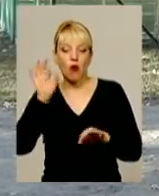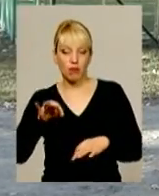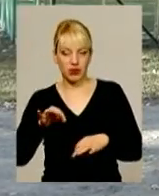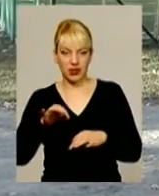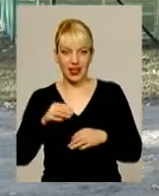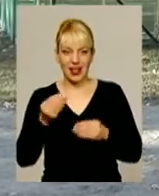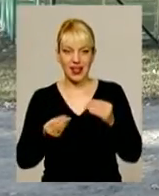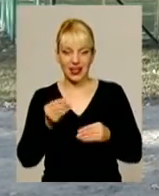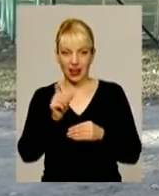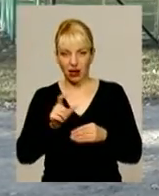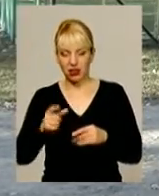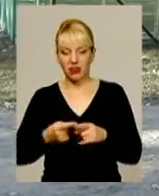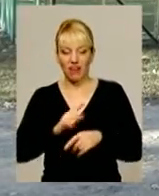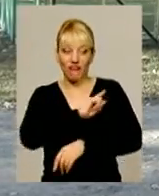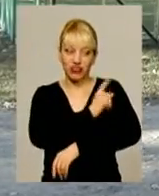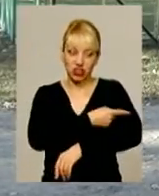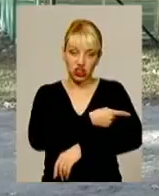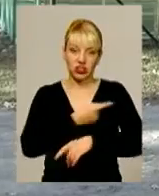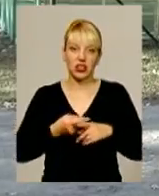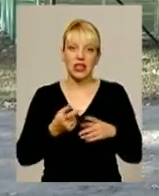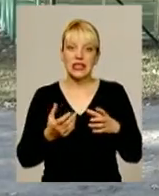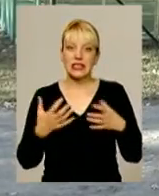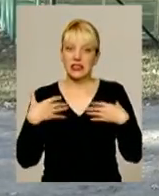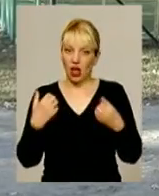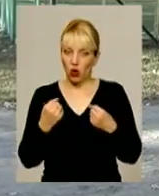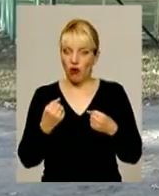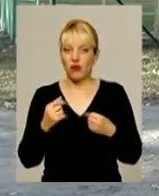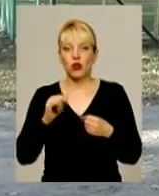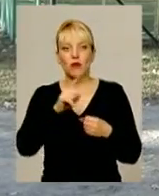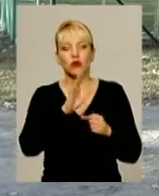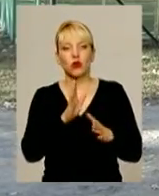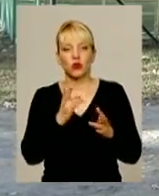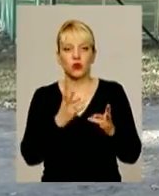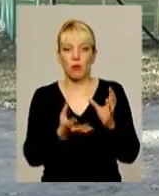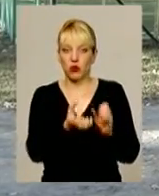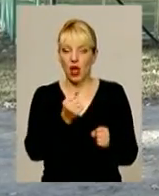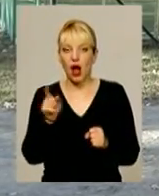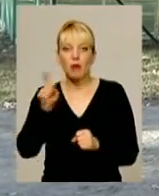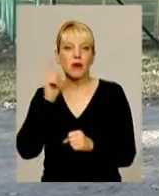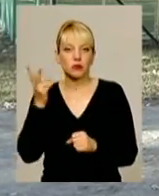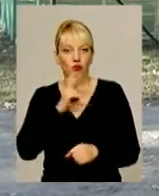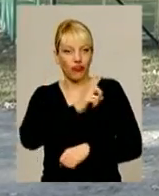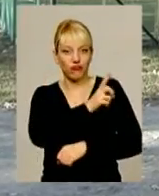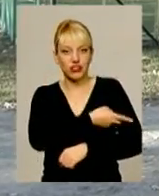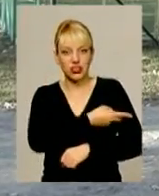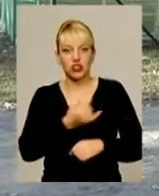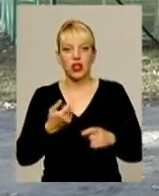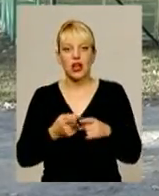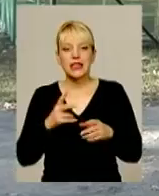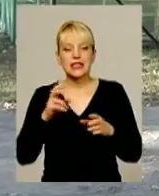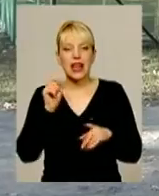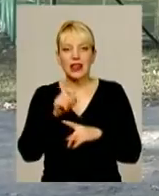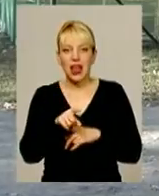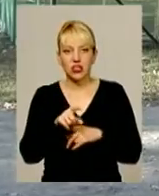їх тільки треба підтримувати, то молодим гравцям це дуже необхідно. Задача, розумієте, не перегрузити,